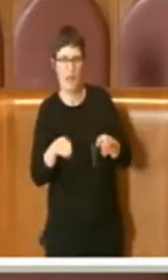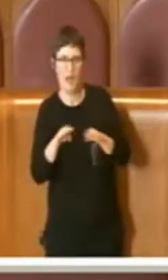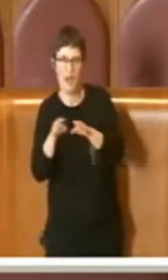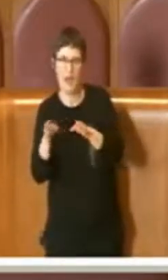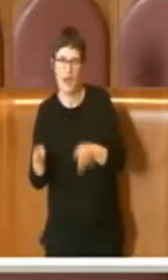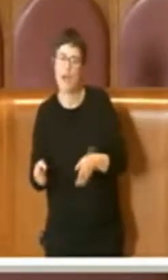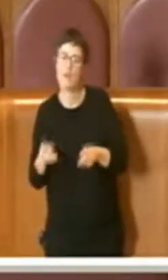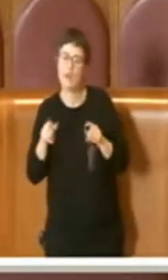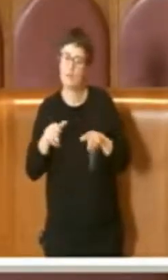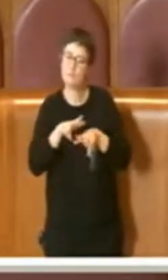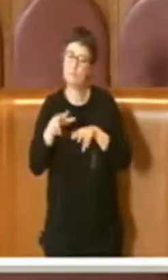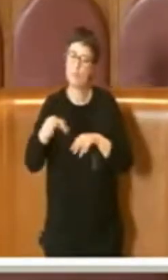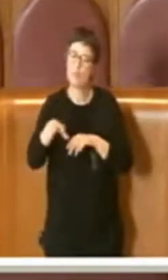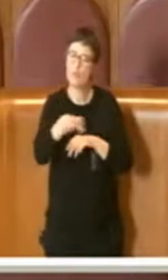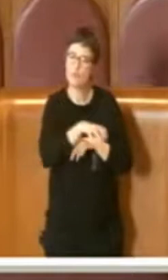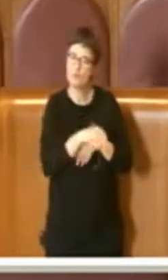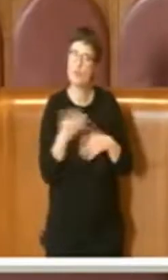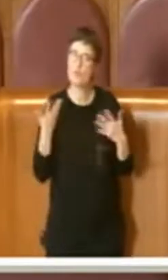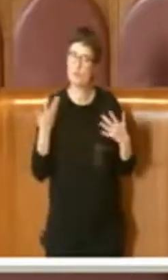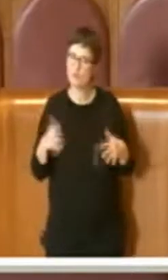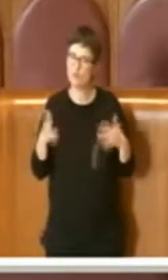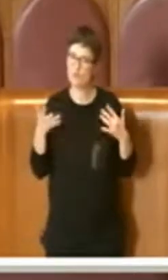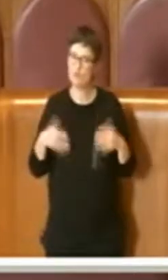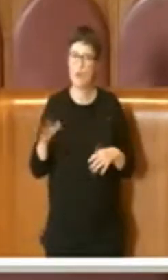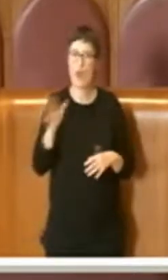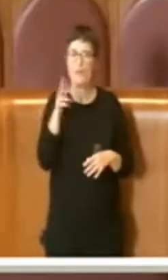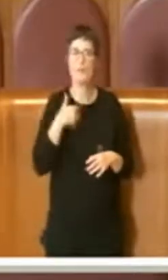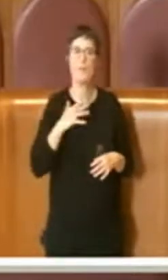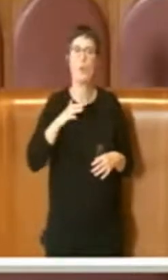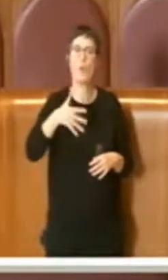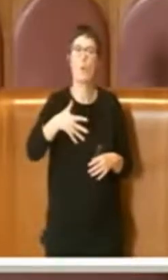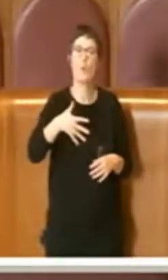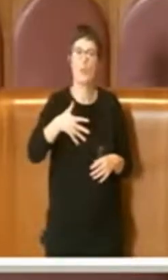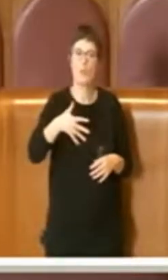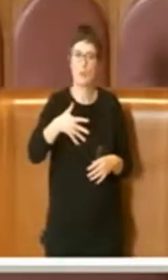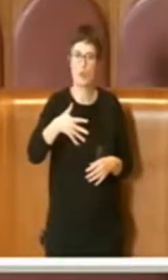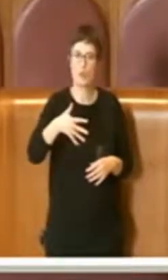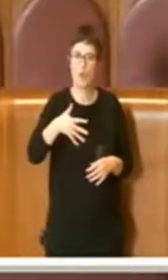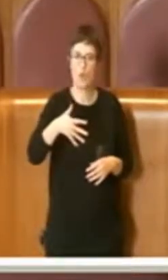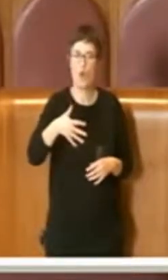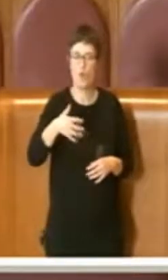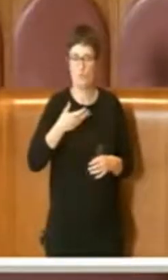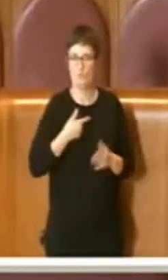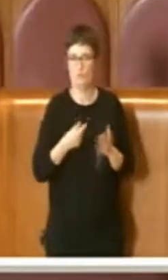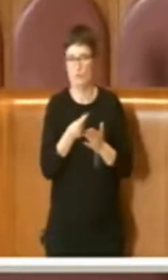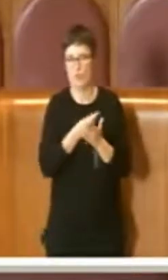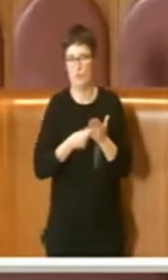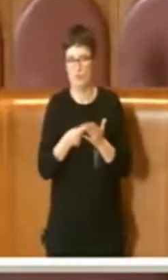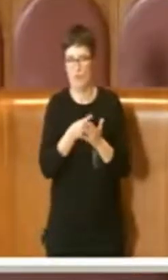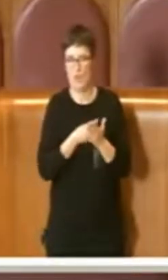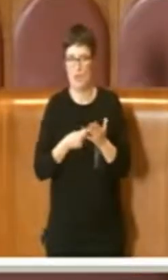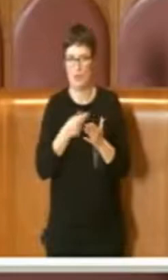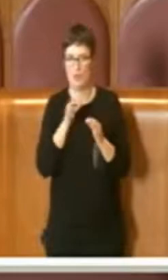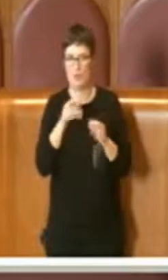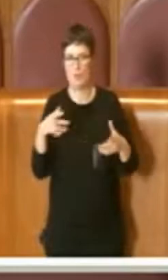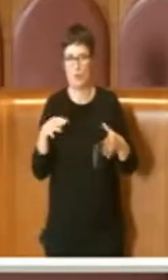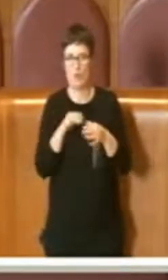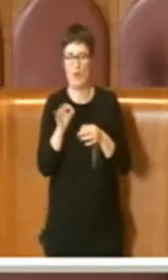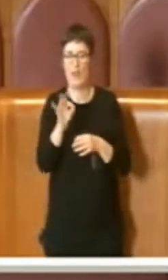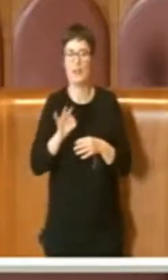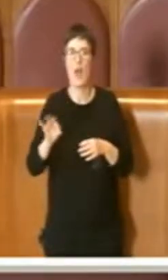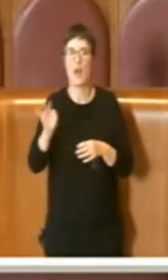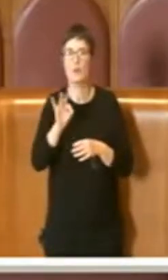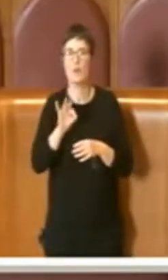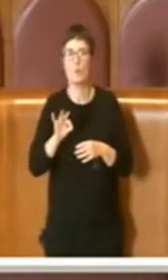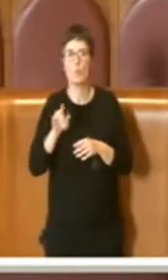portando avanti, per esempio nel municipio Quinto si è messo in campo un progetto importante sull'apicoltura urbana e l